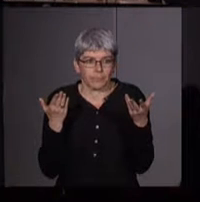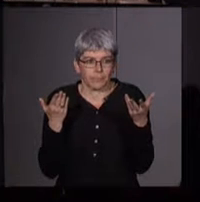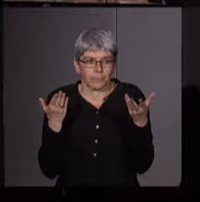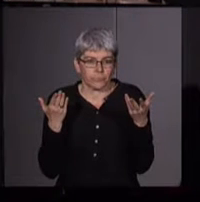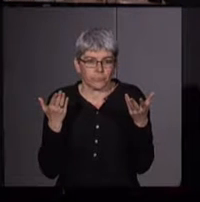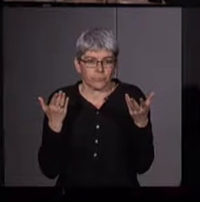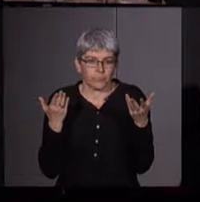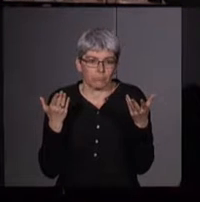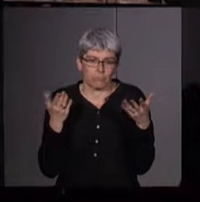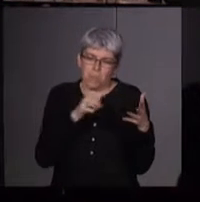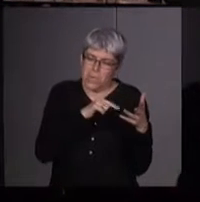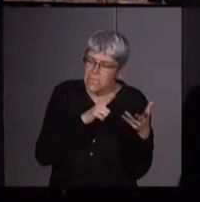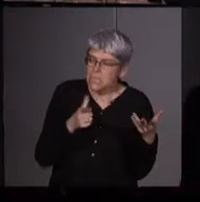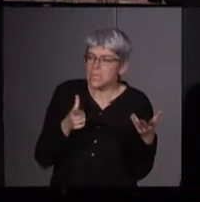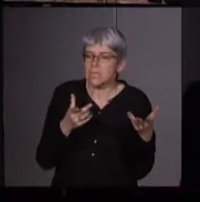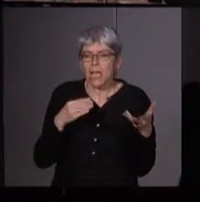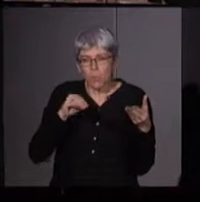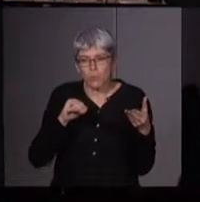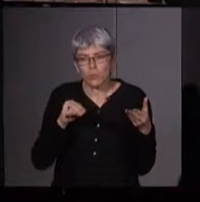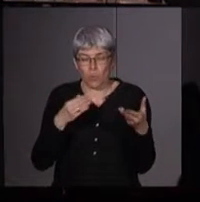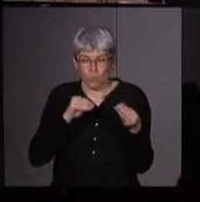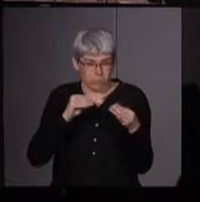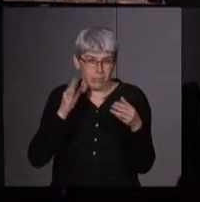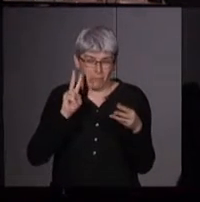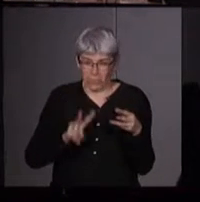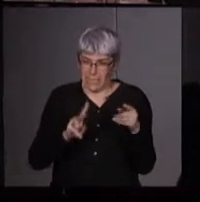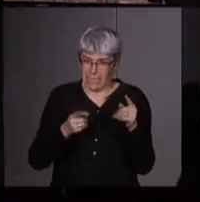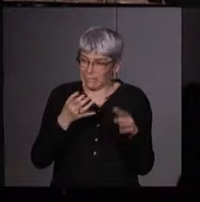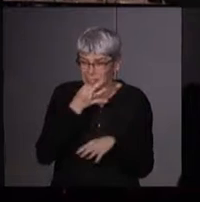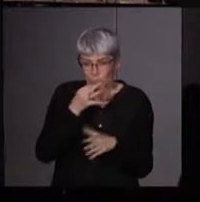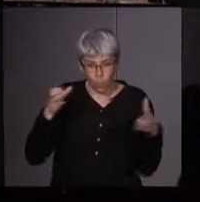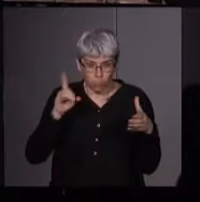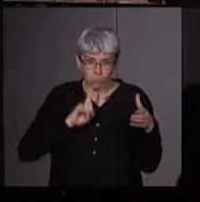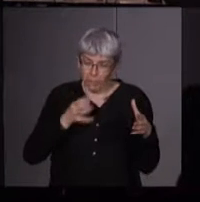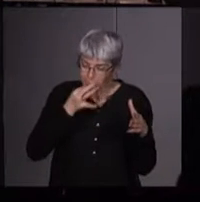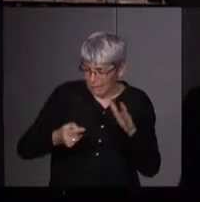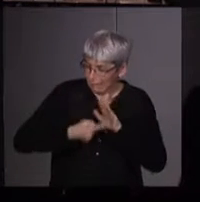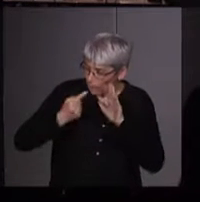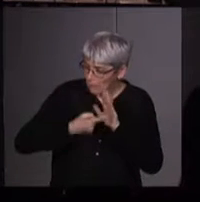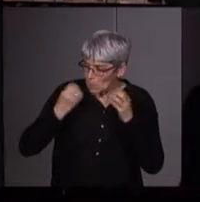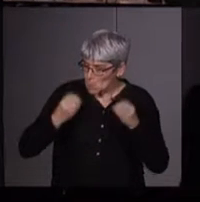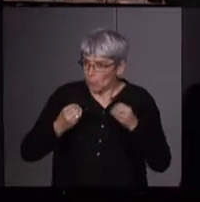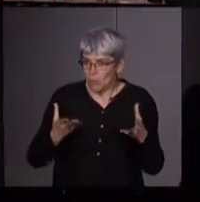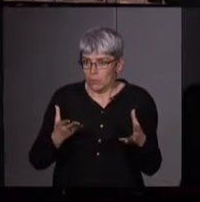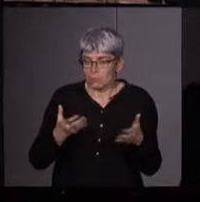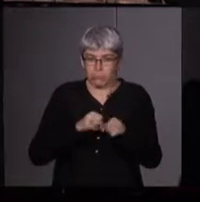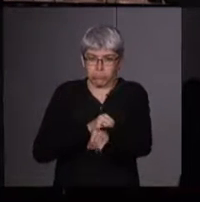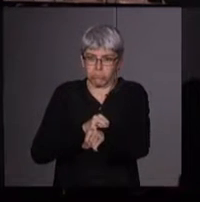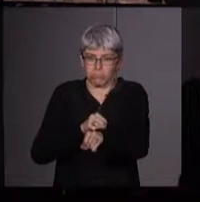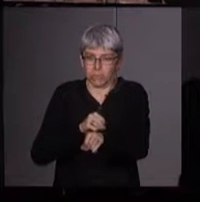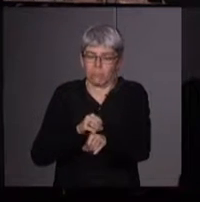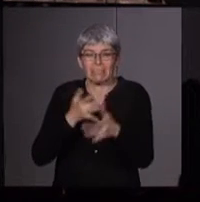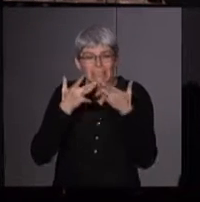des forces de l'ordre et surtout, et ça, c'est un point qu'elles disent sur lequel elles reviennent souvent, de résister au